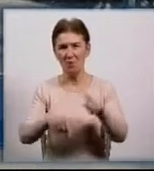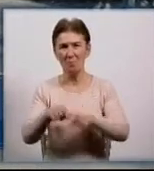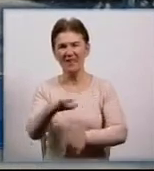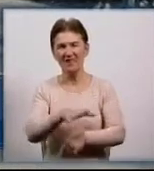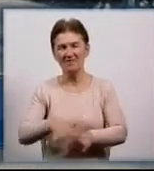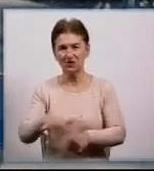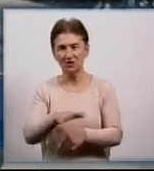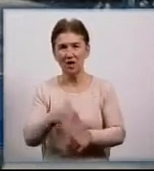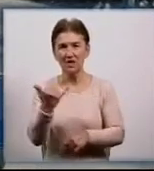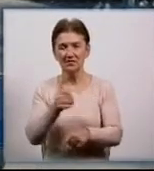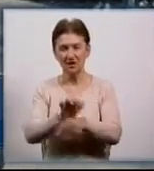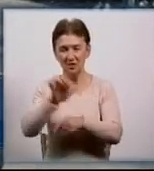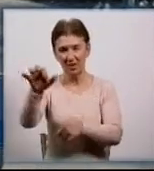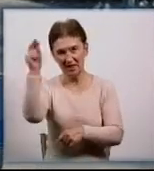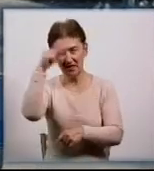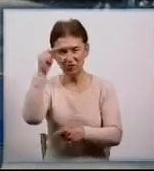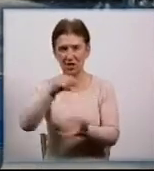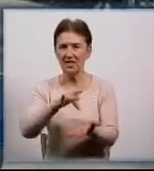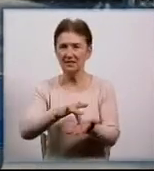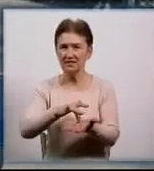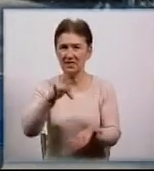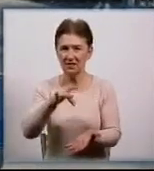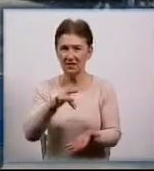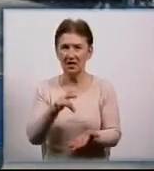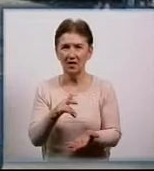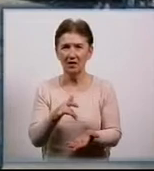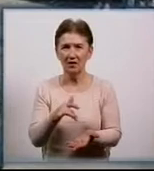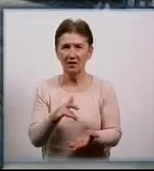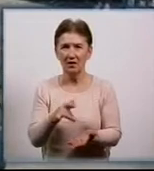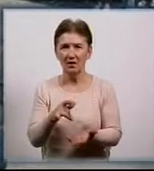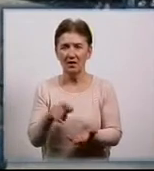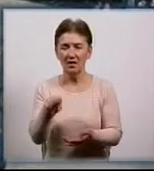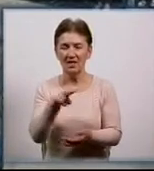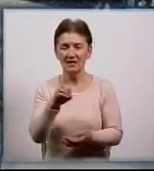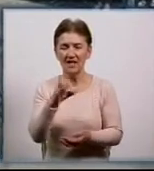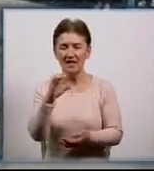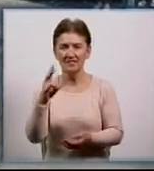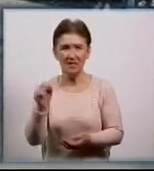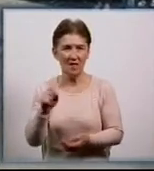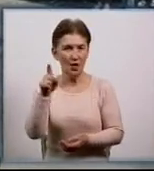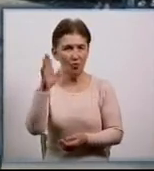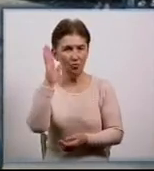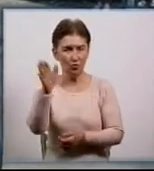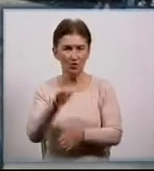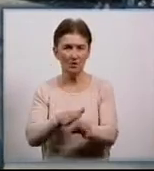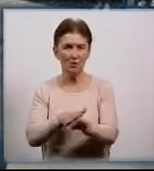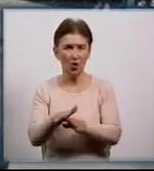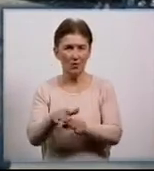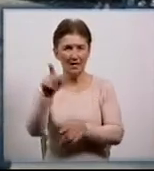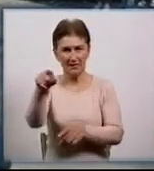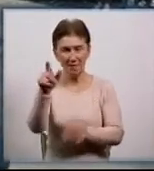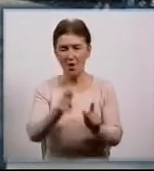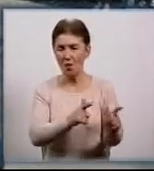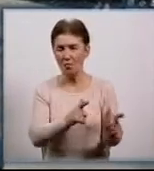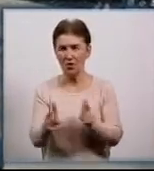призовників до навчальних центрів. Ми відправляємо їх на навчальний центр Десна. Вони будуть проходити підготовку, а потім вже